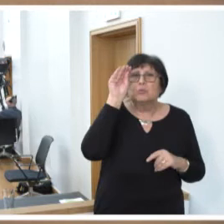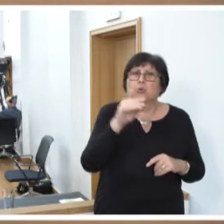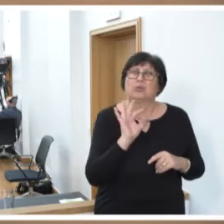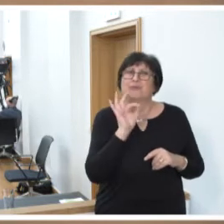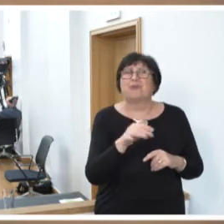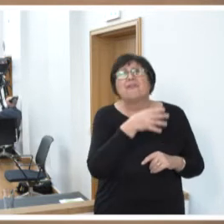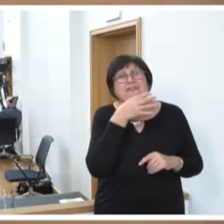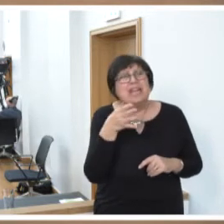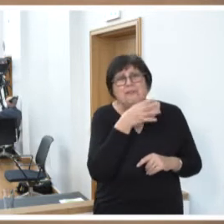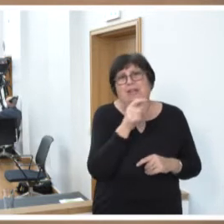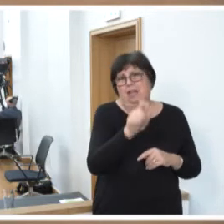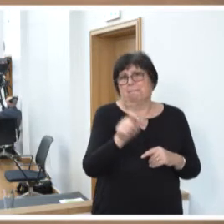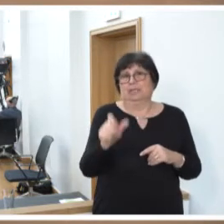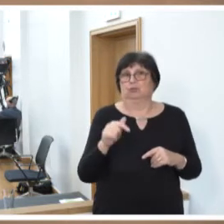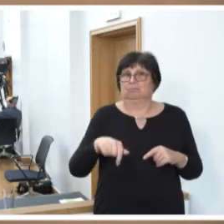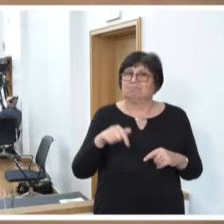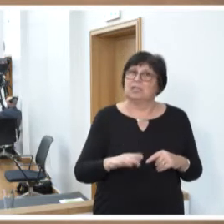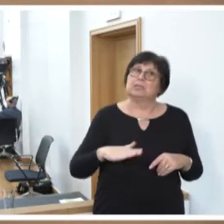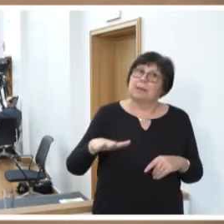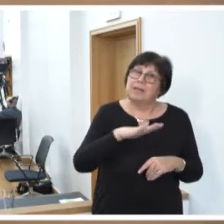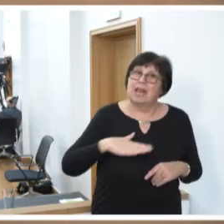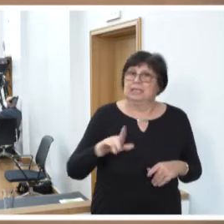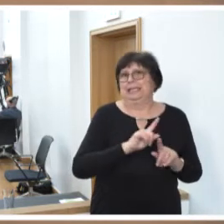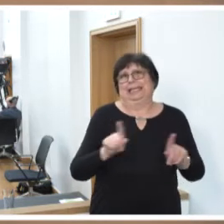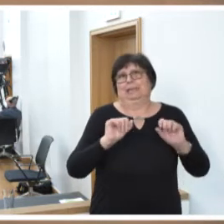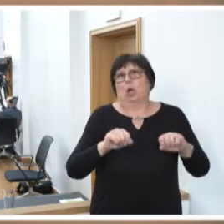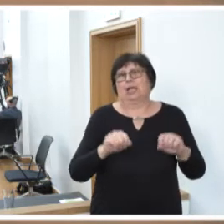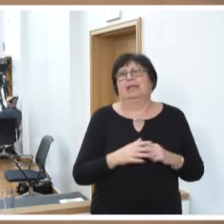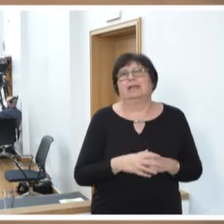viele, viele Menschen in unserem Land nicht gegeben.